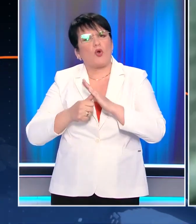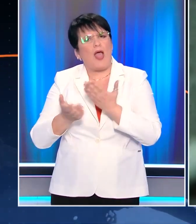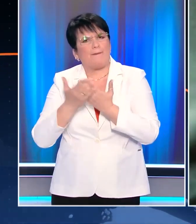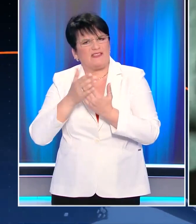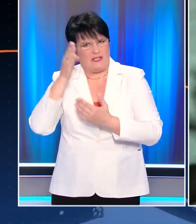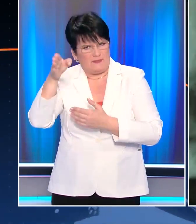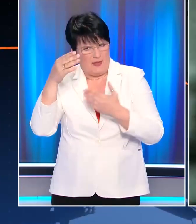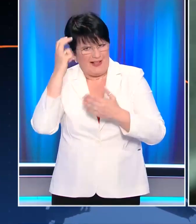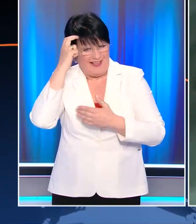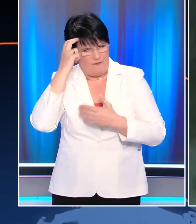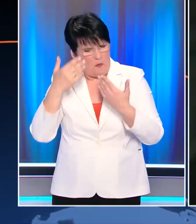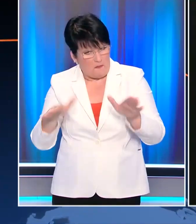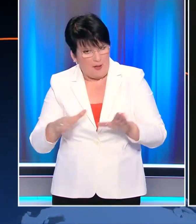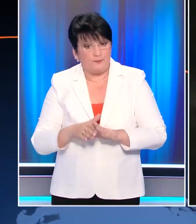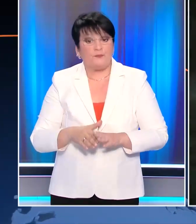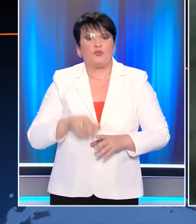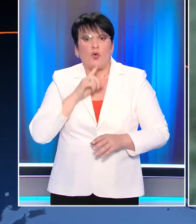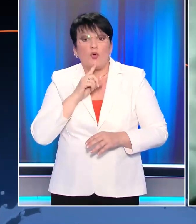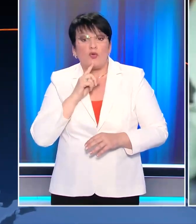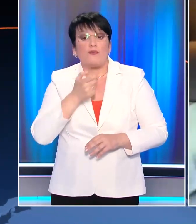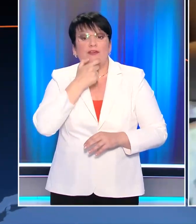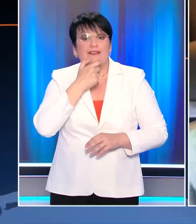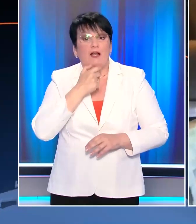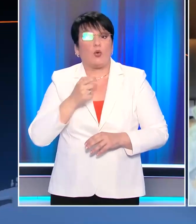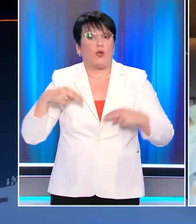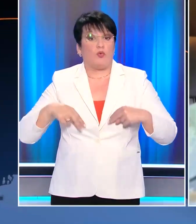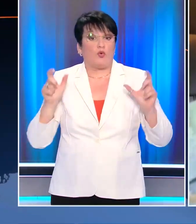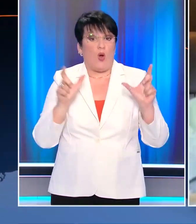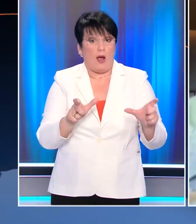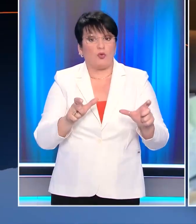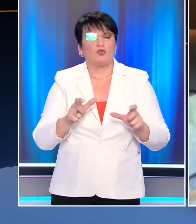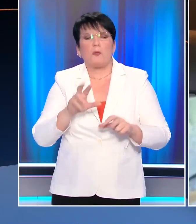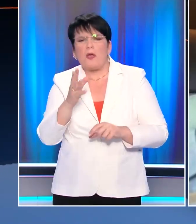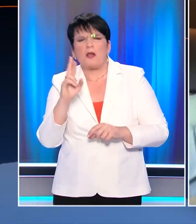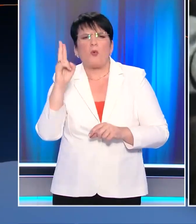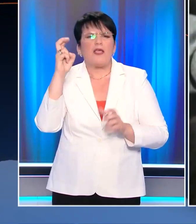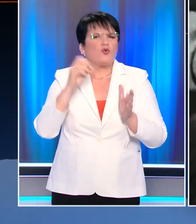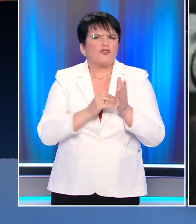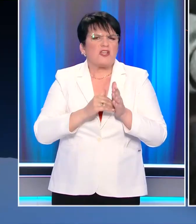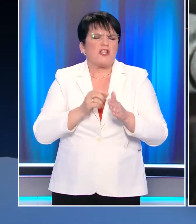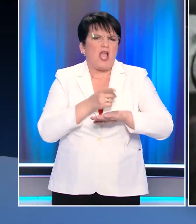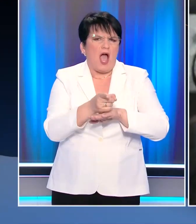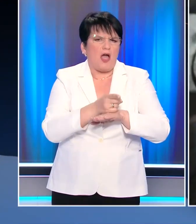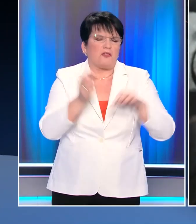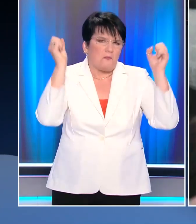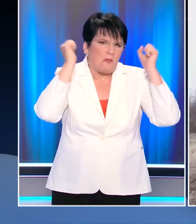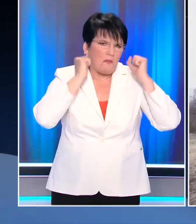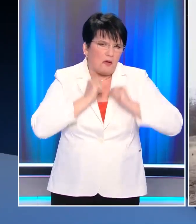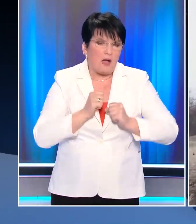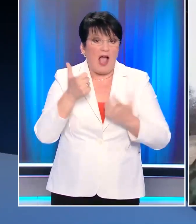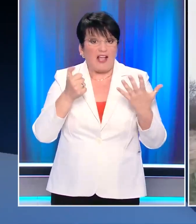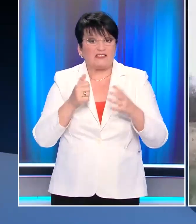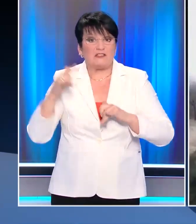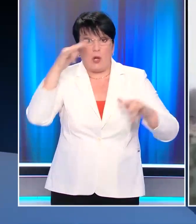Την ίδια ώρα η εκτίμηση του Βρετανικού Υπουργείου Άμυνας για τον πόλεμο θέλει των ρωσικών στρατών να έχει χάσει περίπου 20.000 τεθωρακισμένα και περισσότερα από